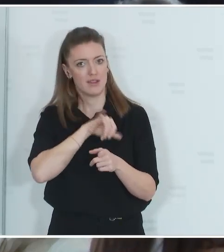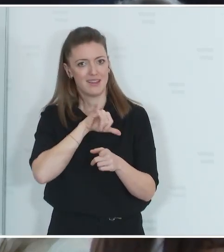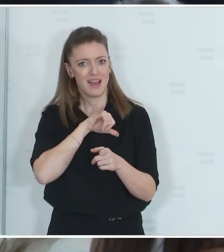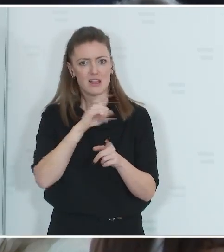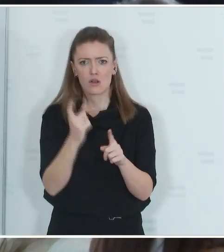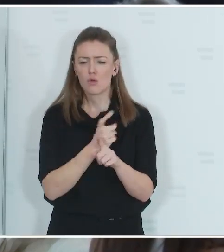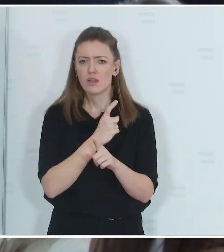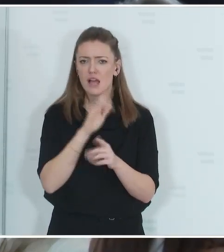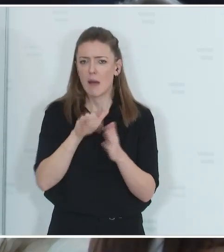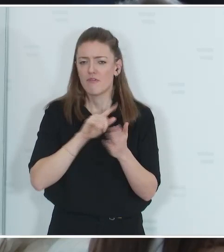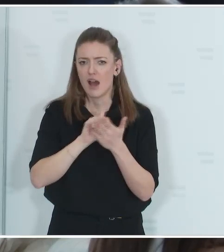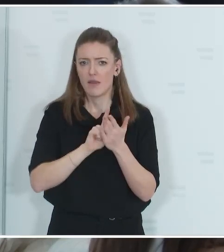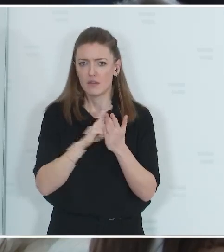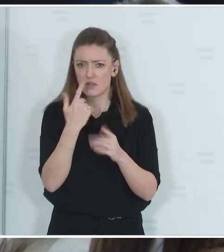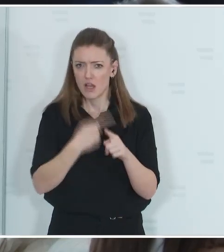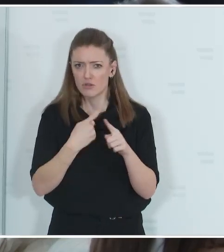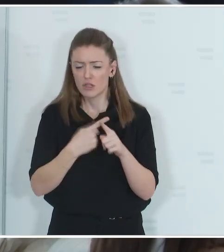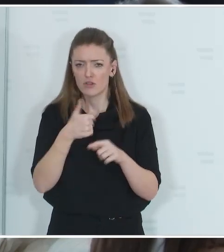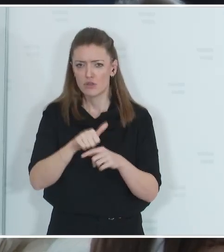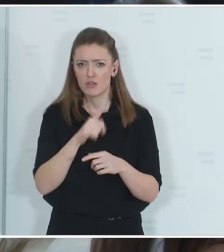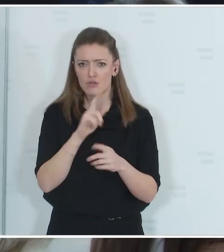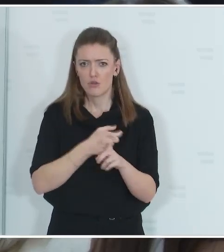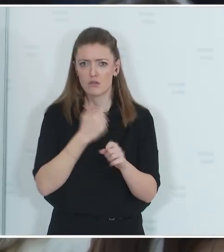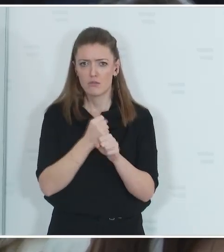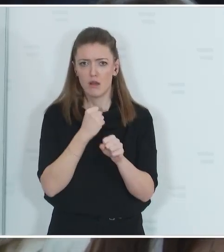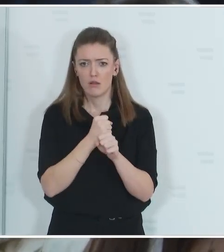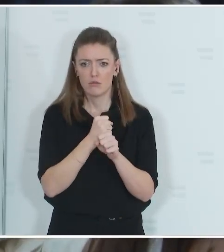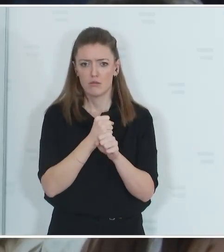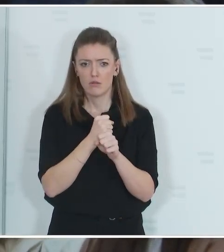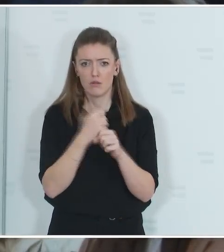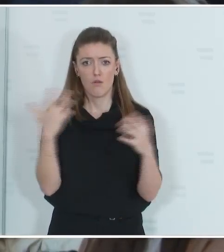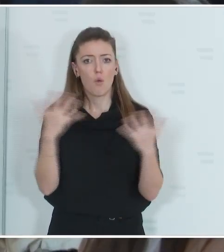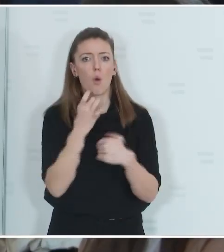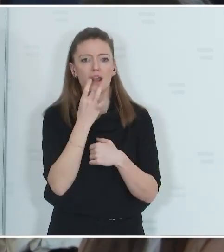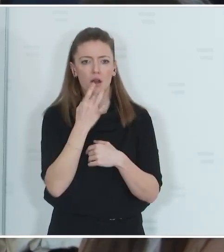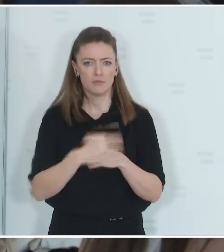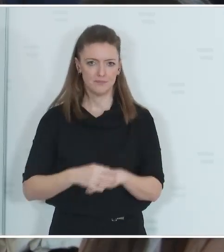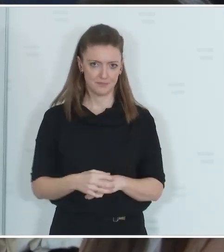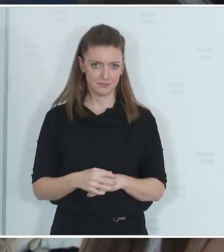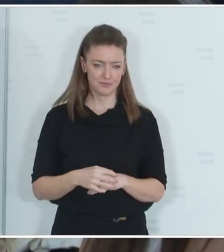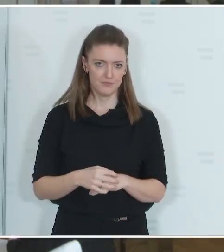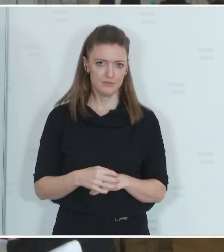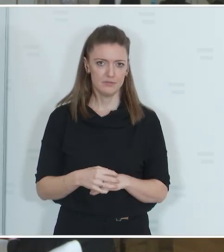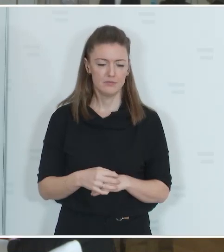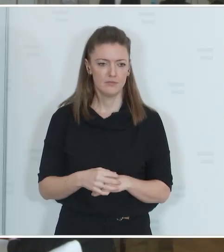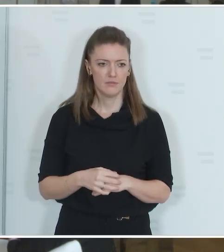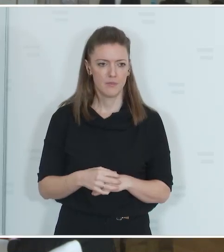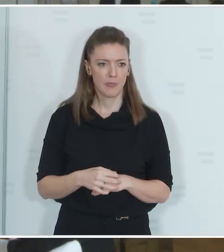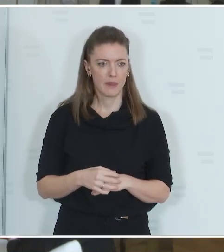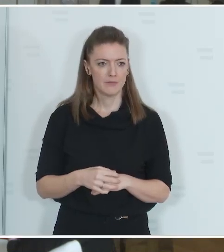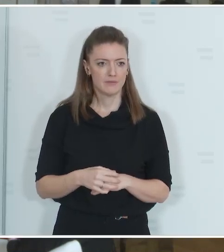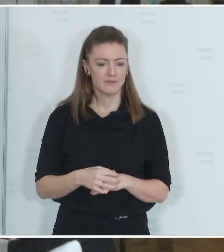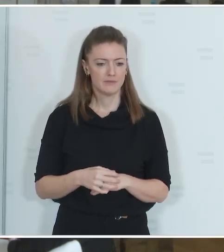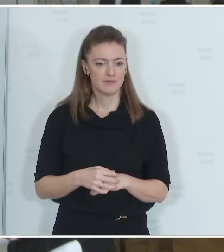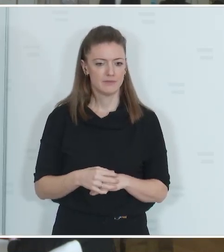diese Kurse machen, diesen zweistündigen Kurs und wo genau? Also ich möchte nochmal